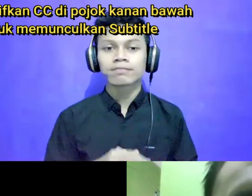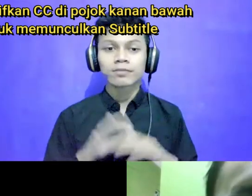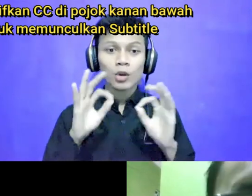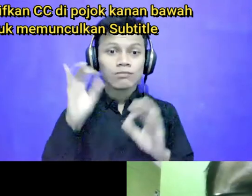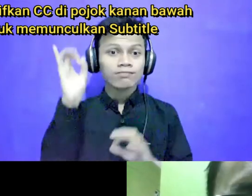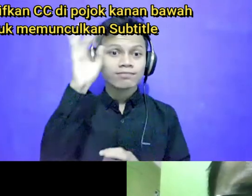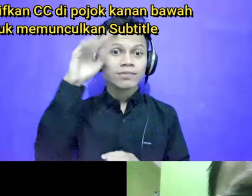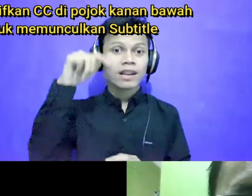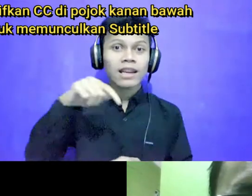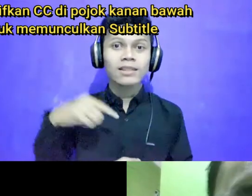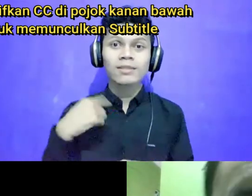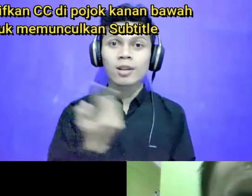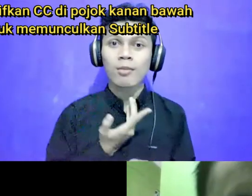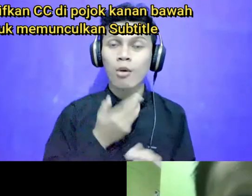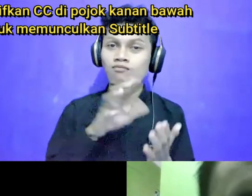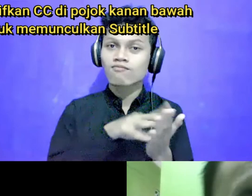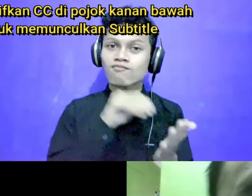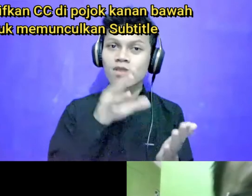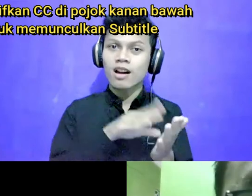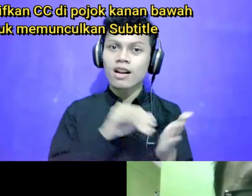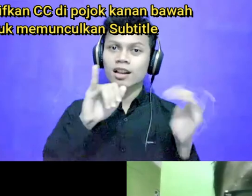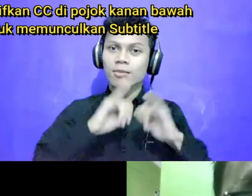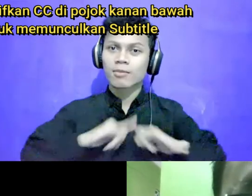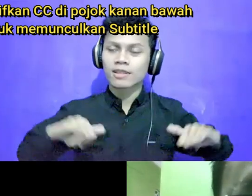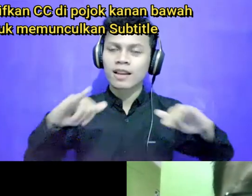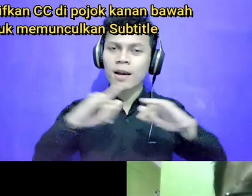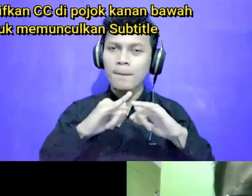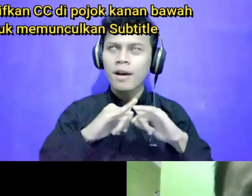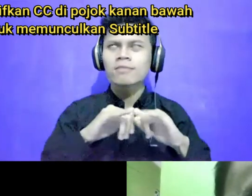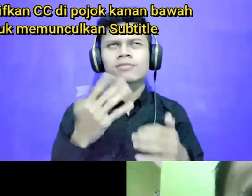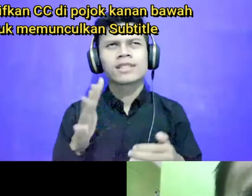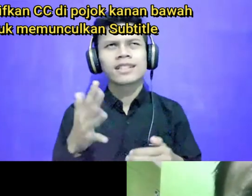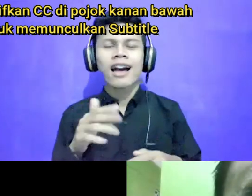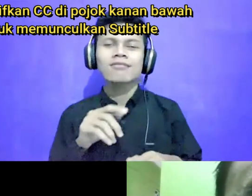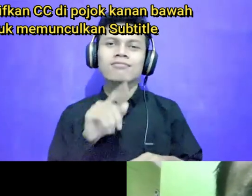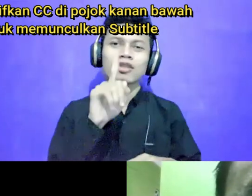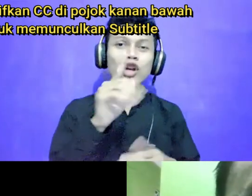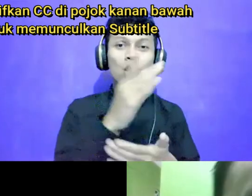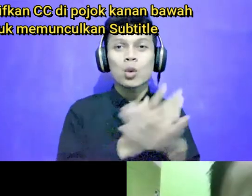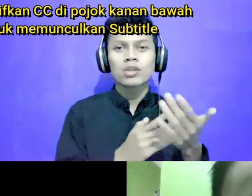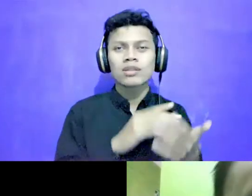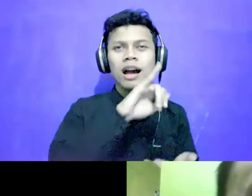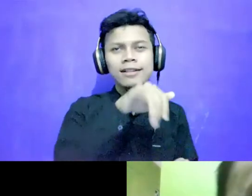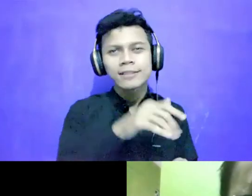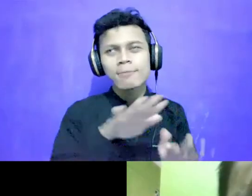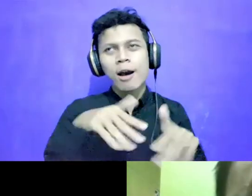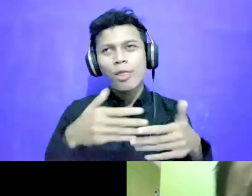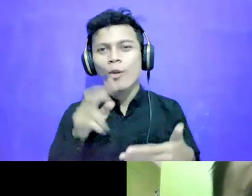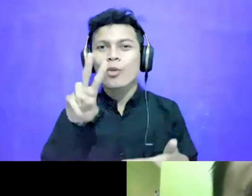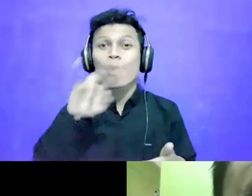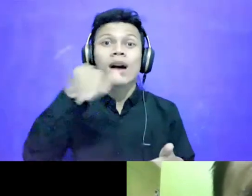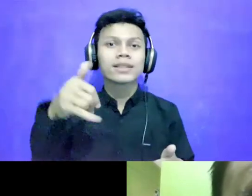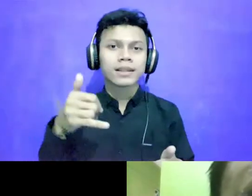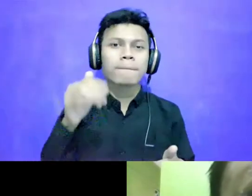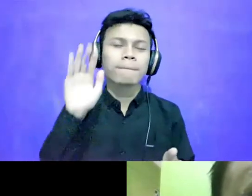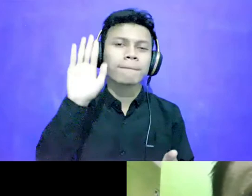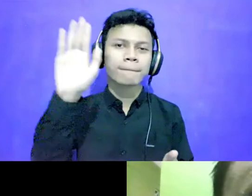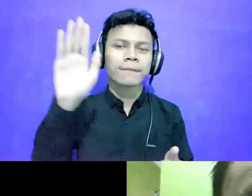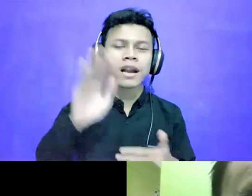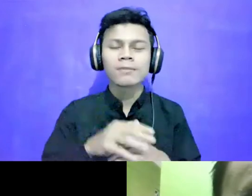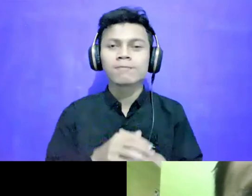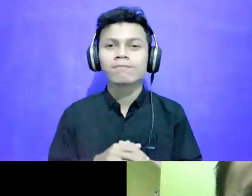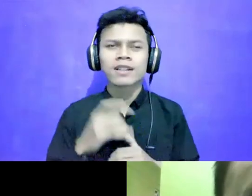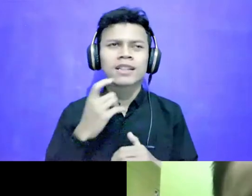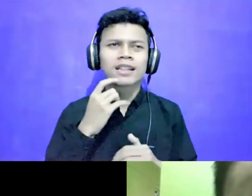akan belajar bersama selama kurang lebih 1,5 jam sampai 2 jam ke depan Tentang